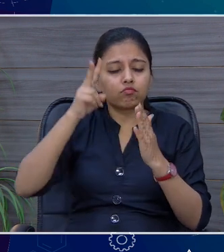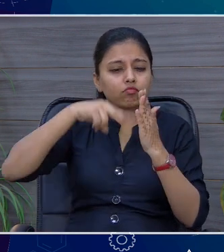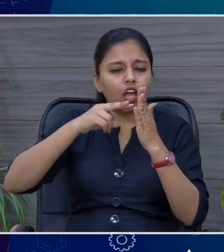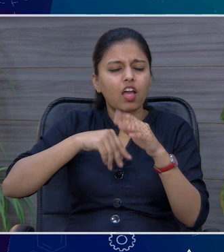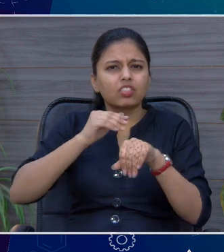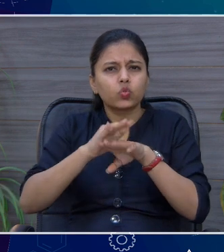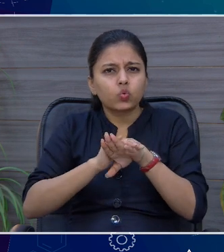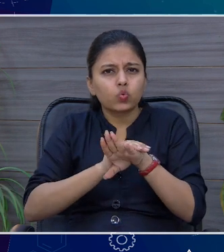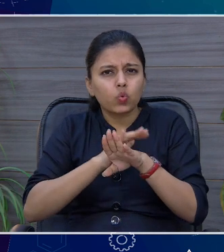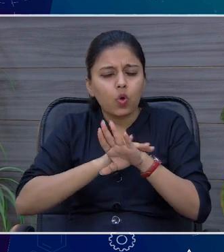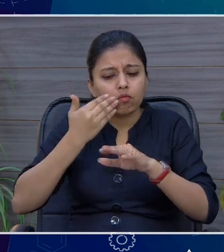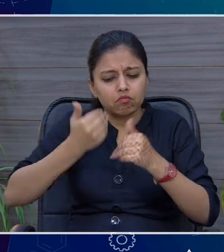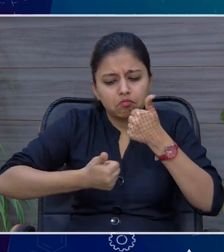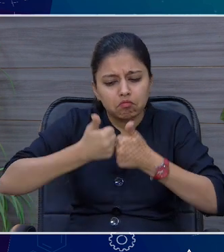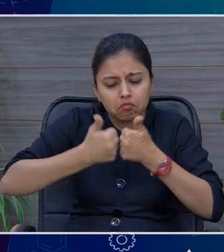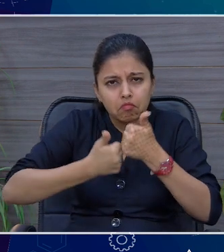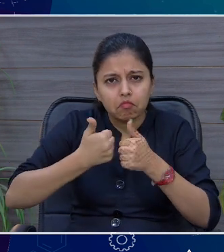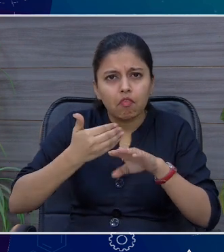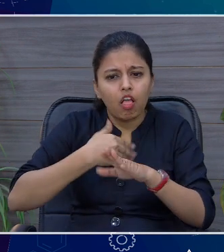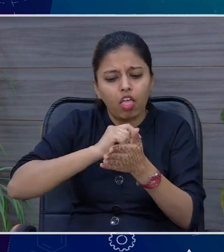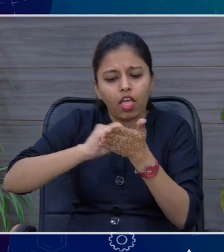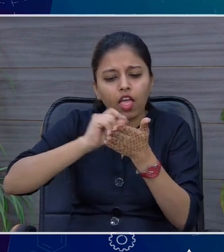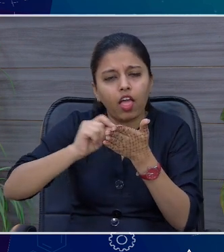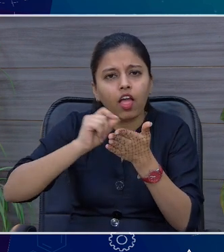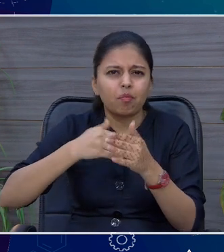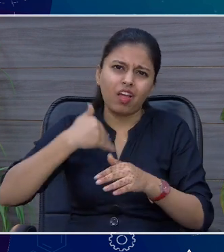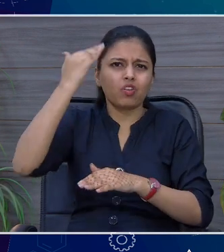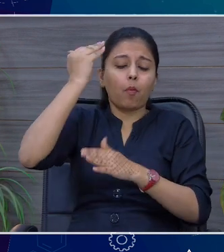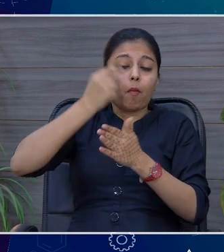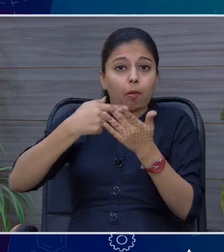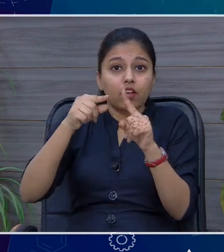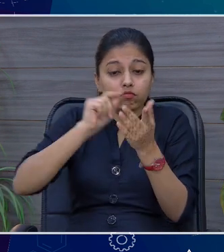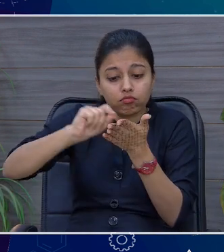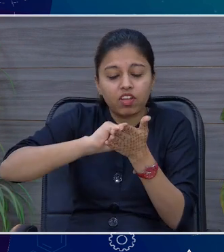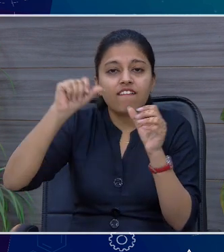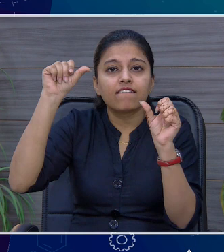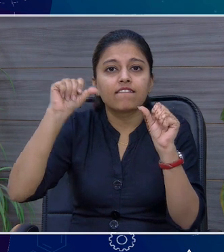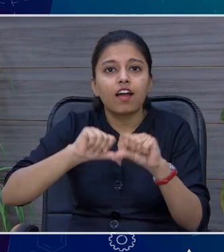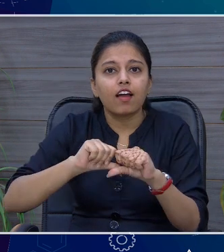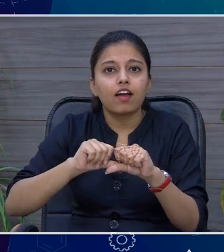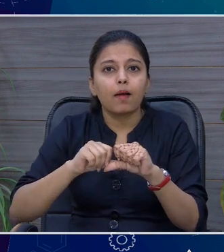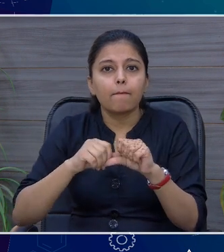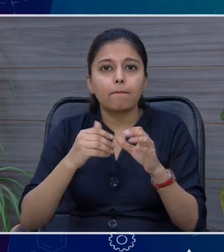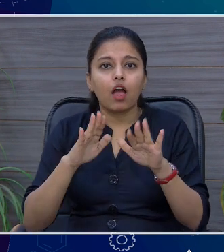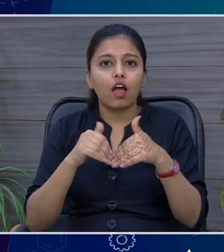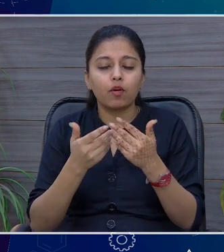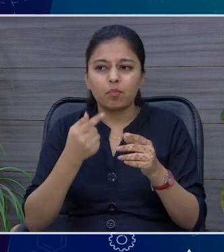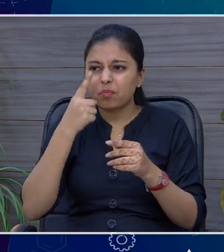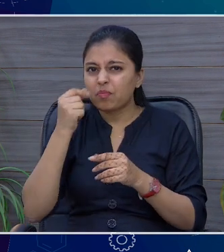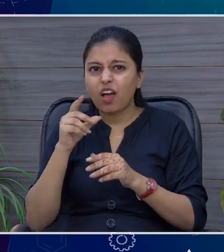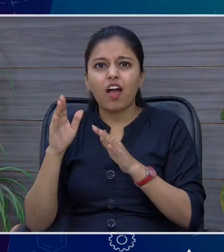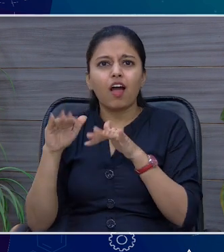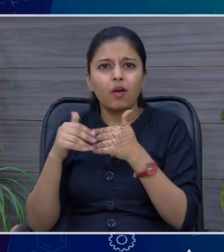डोटा मेरी एंटलाकू